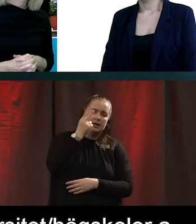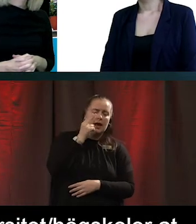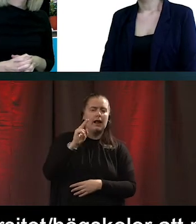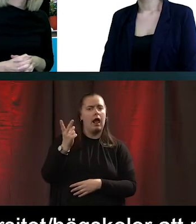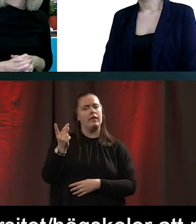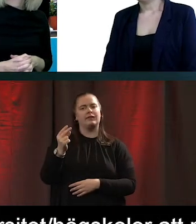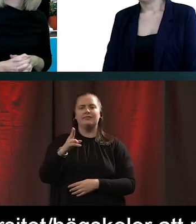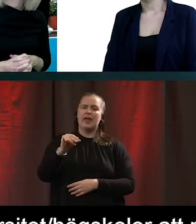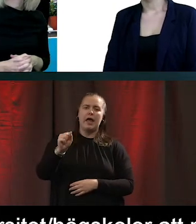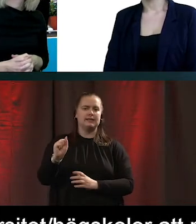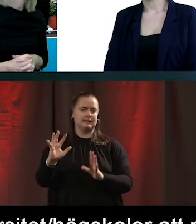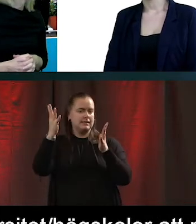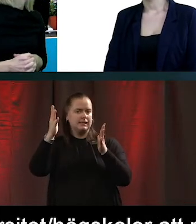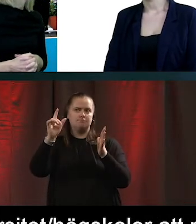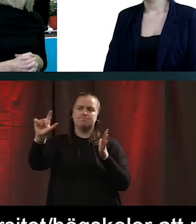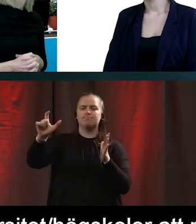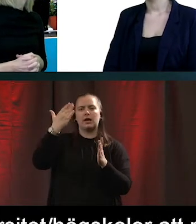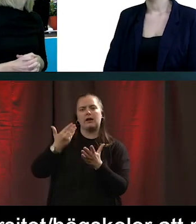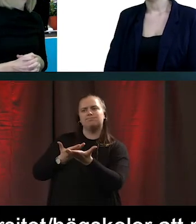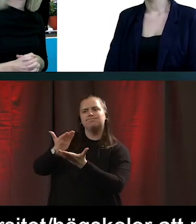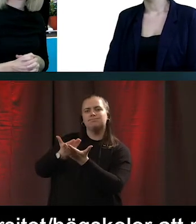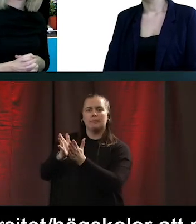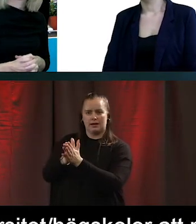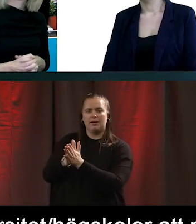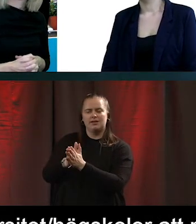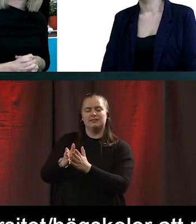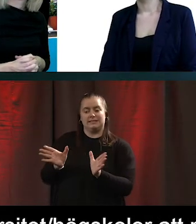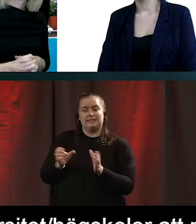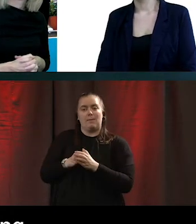Så passa på att nyttja samverkan för tillsammans blir vi starka.